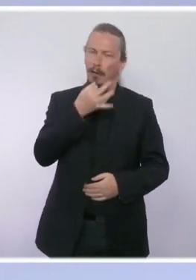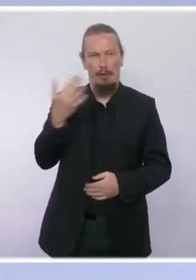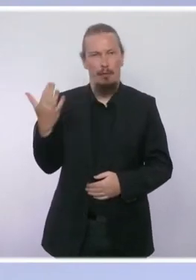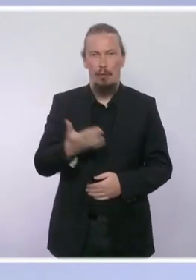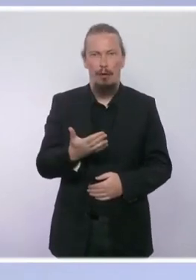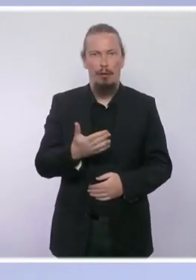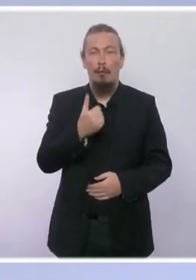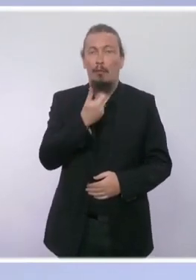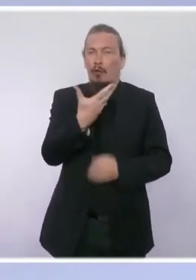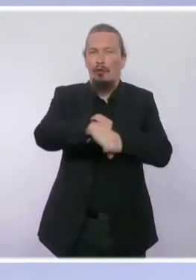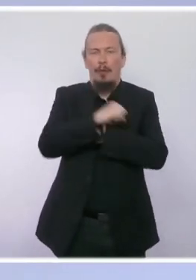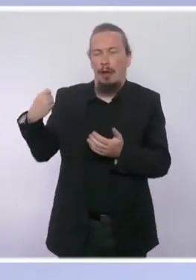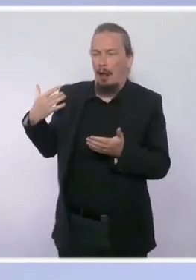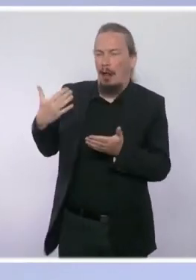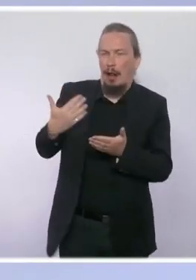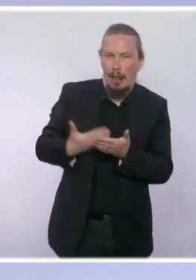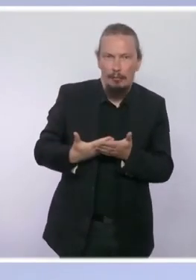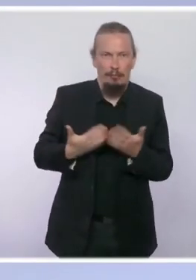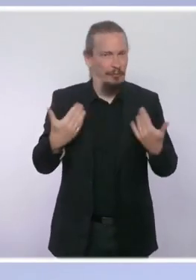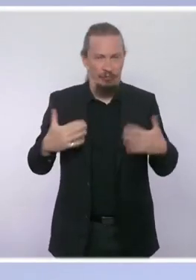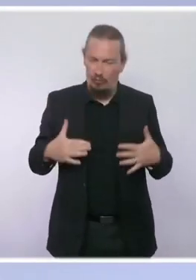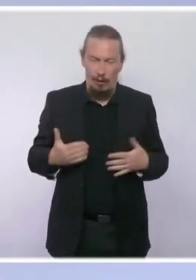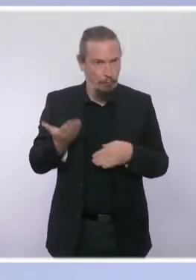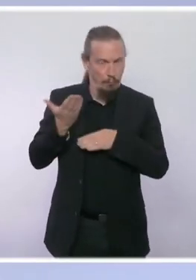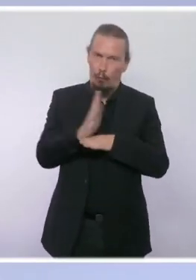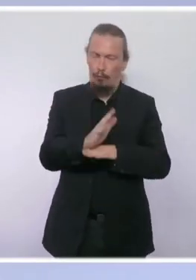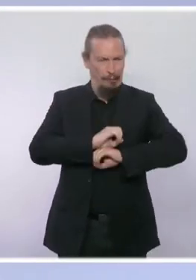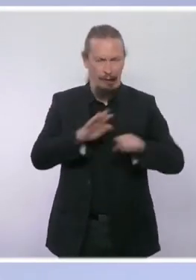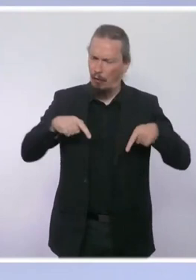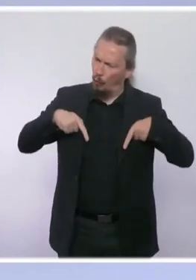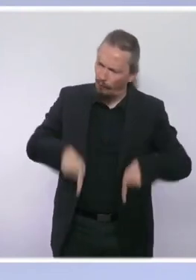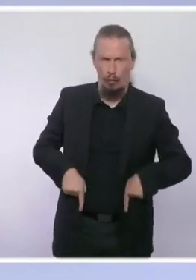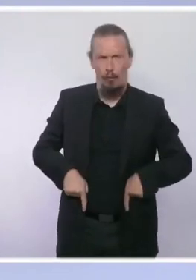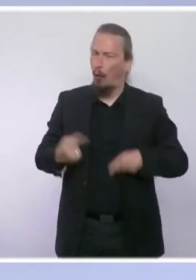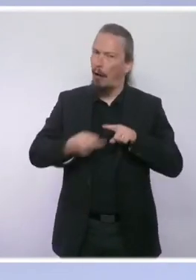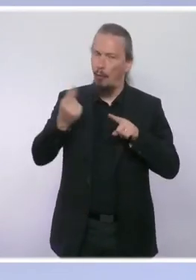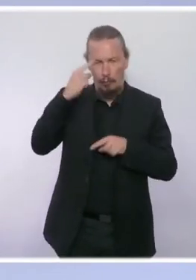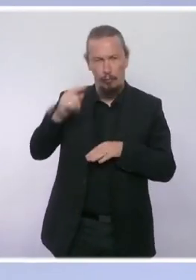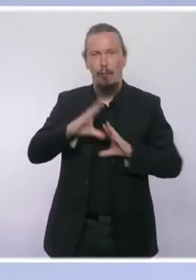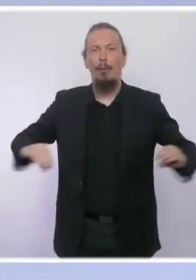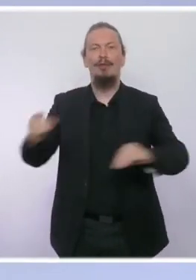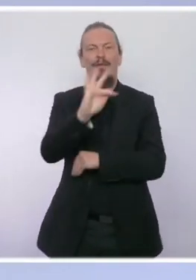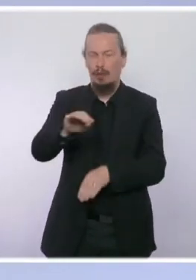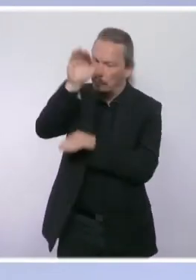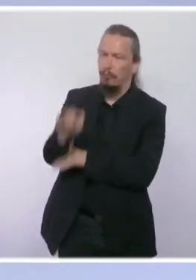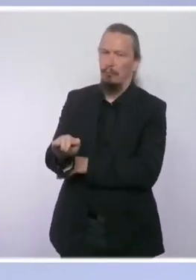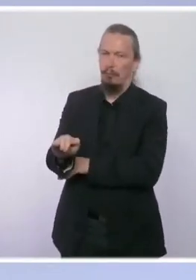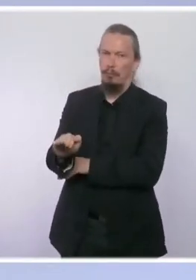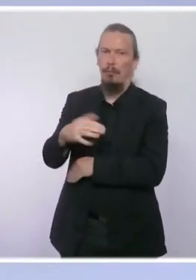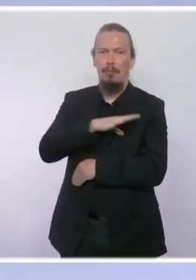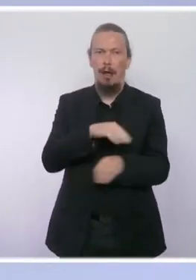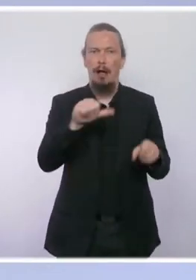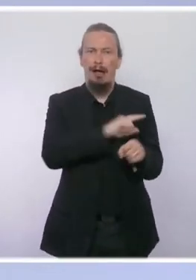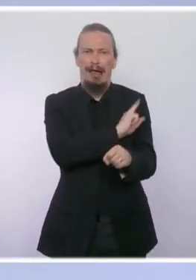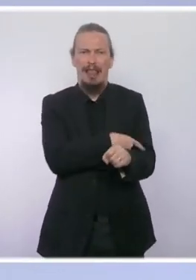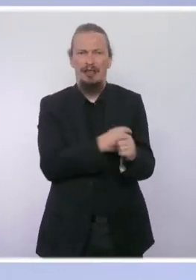Depuis plusieurs semaines, nous avons montré que le gouvernement évidemment était au rendez-vous pour protéger les Français face aux hausses des prix de